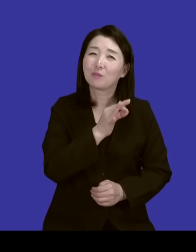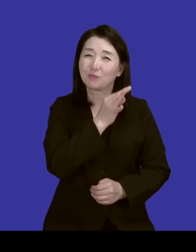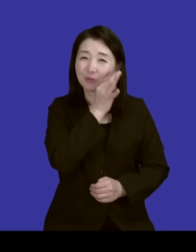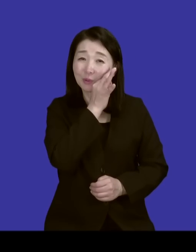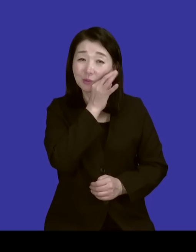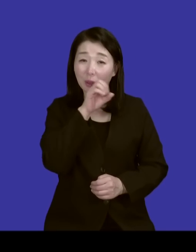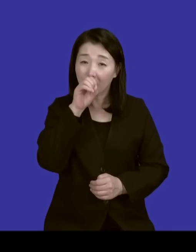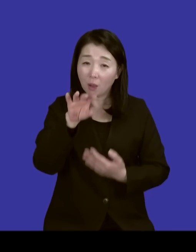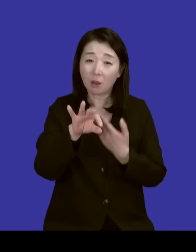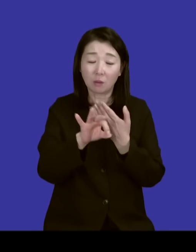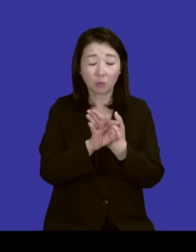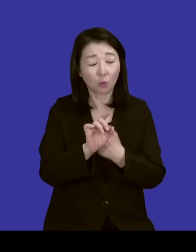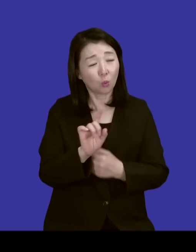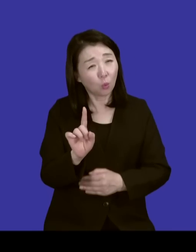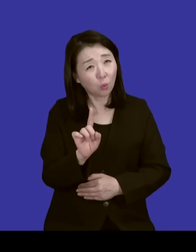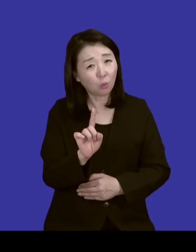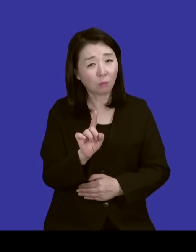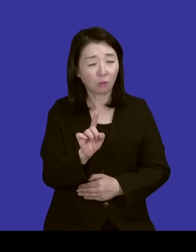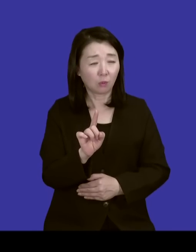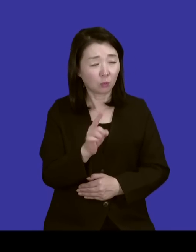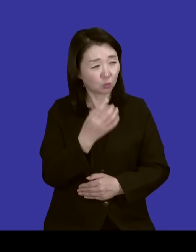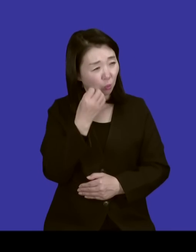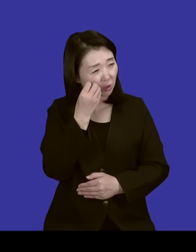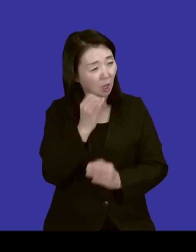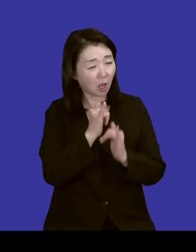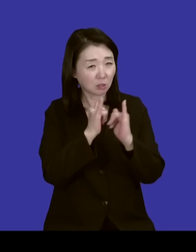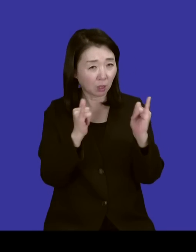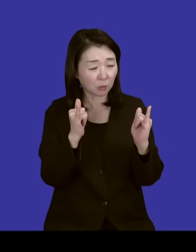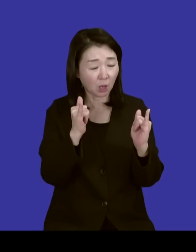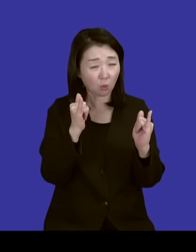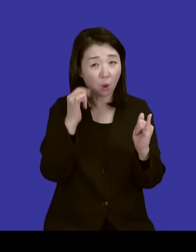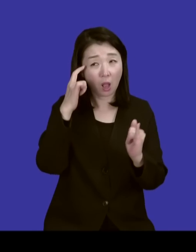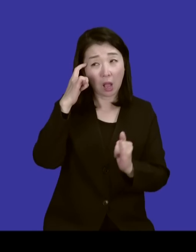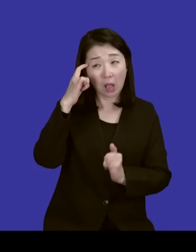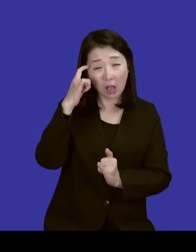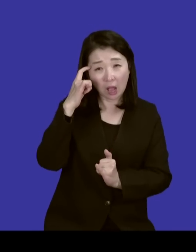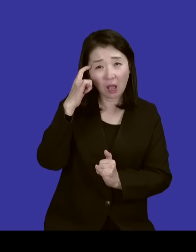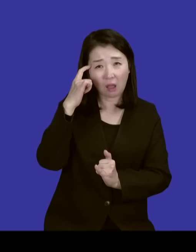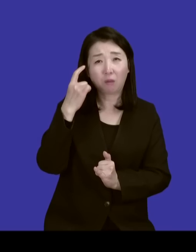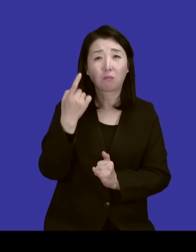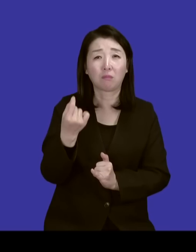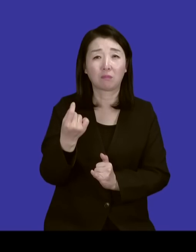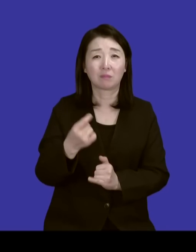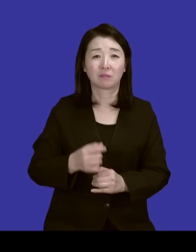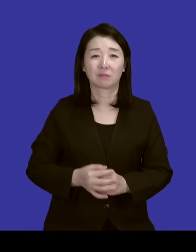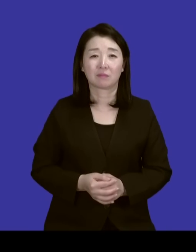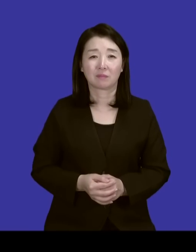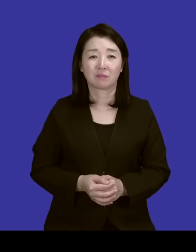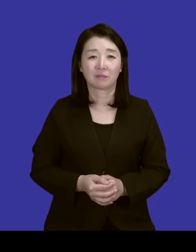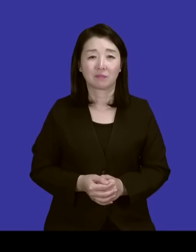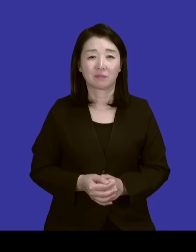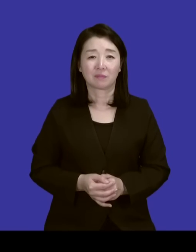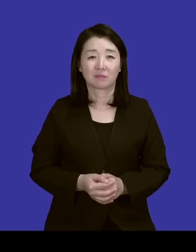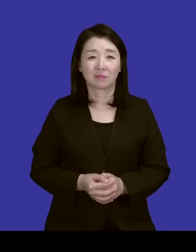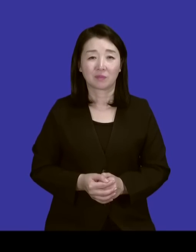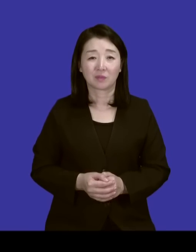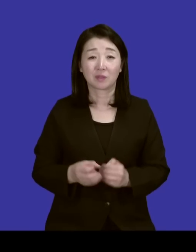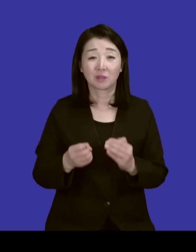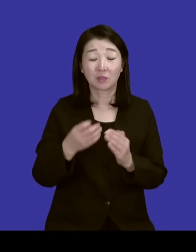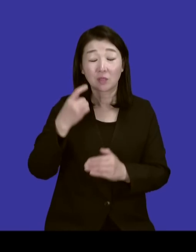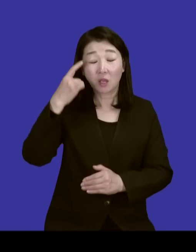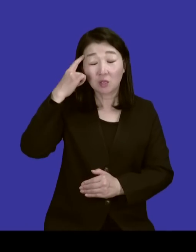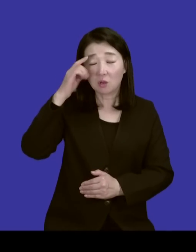말하면 좀 이상한 사람인가 뭐 이렇게 생각할 때 그렇죠. 정신적인